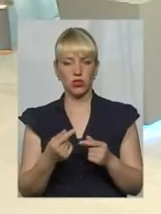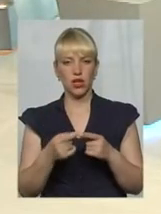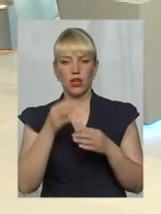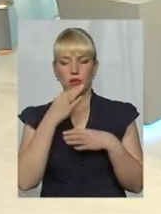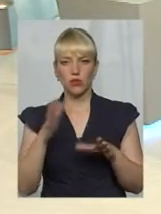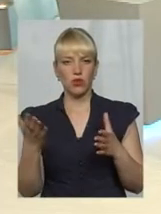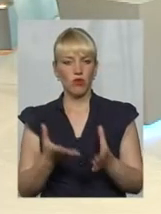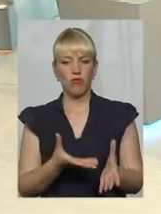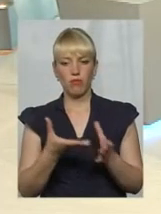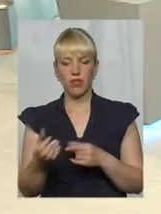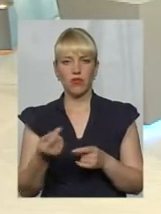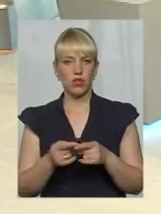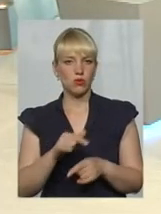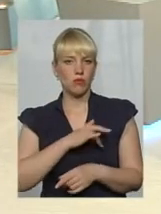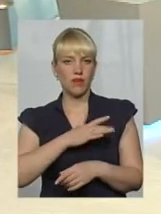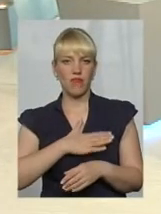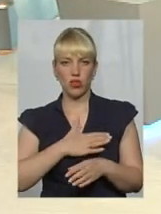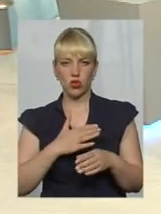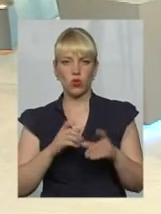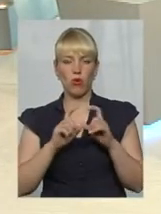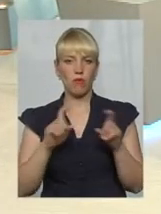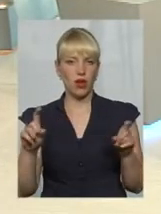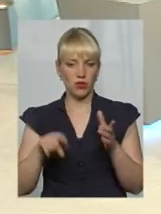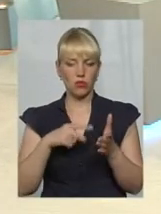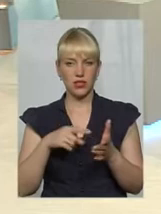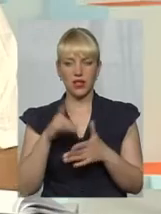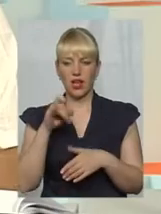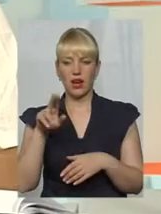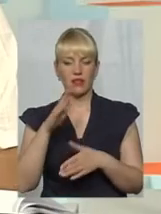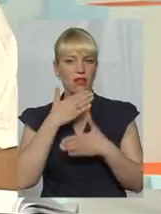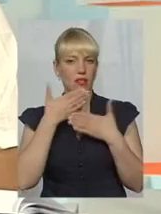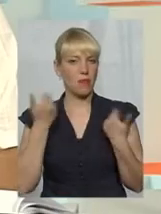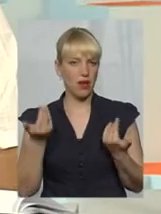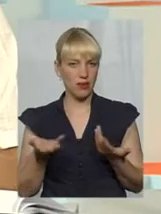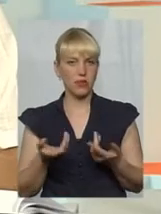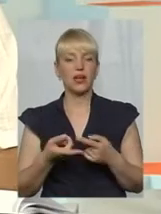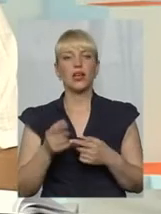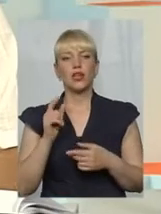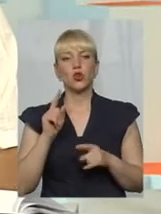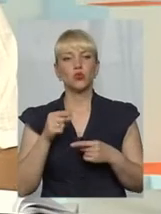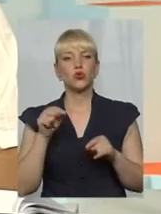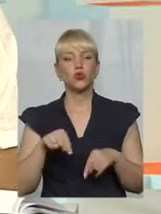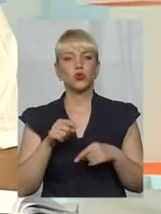-якого впливу на цю приватну компанію міська рада не може мати, тому що тут є вже